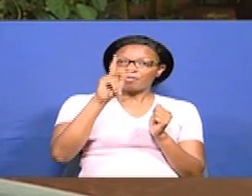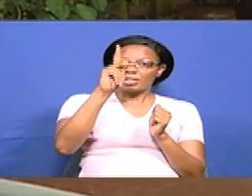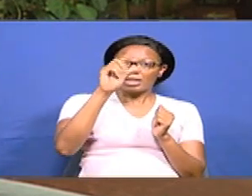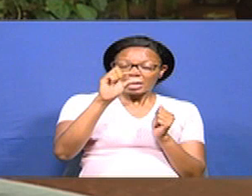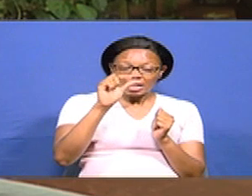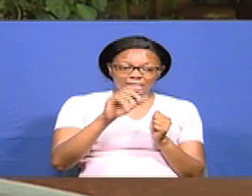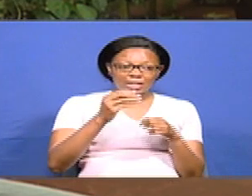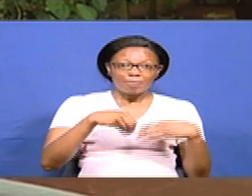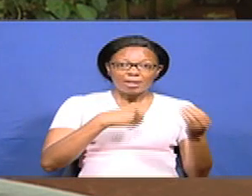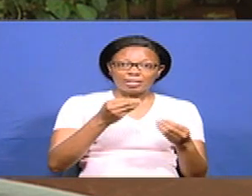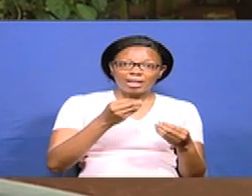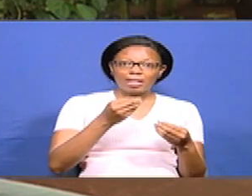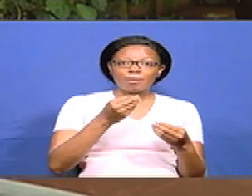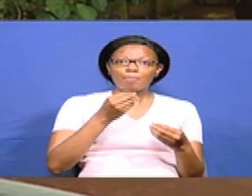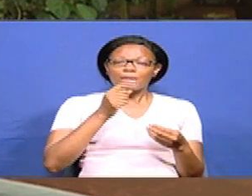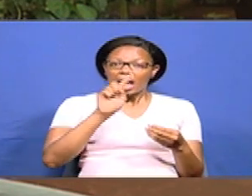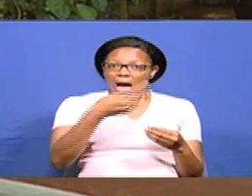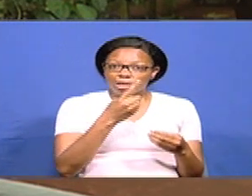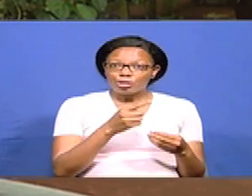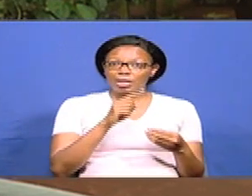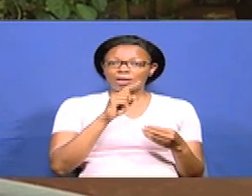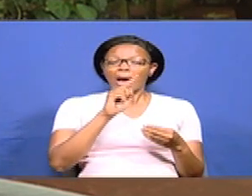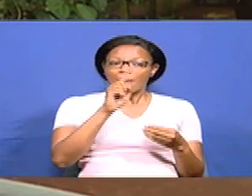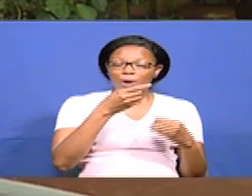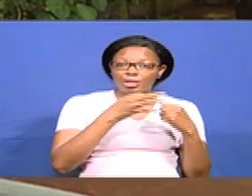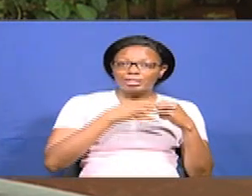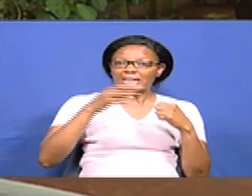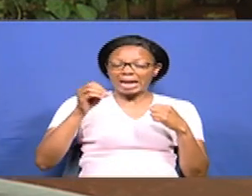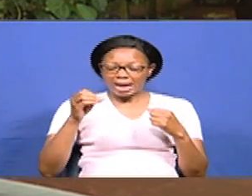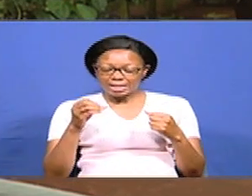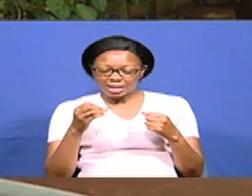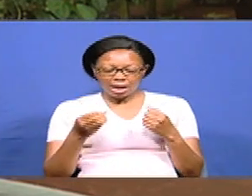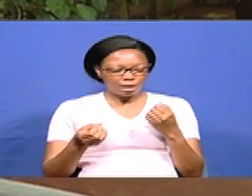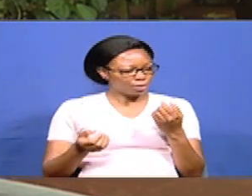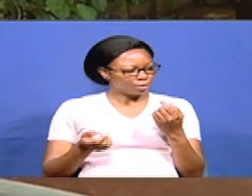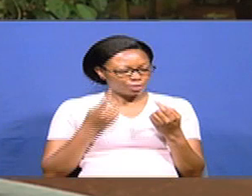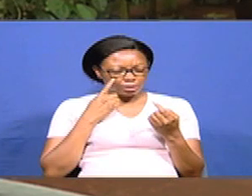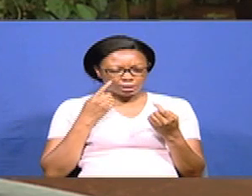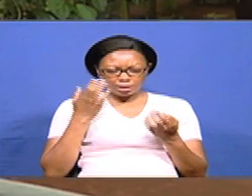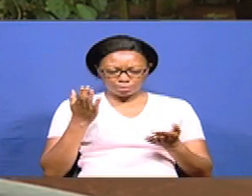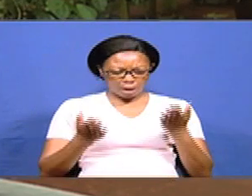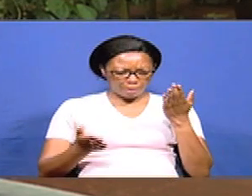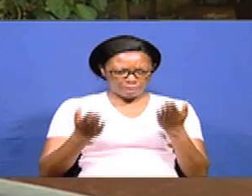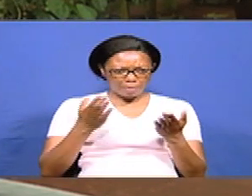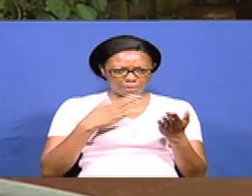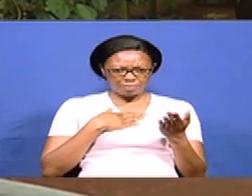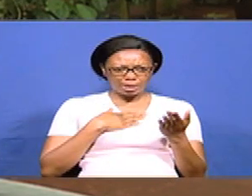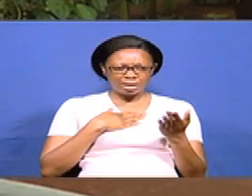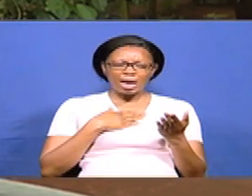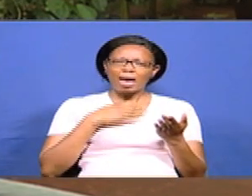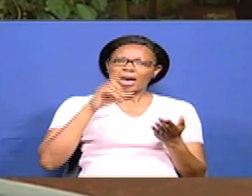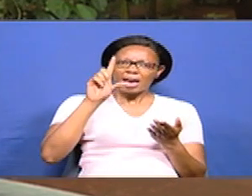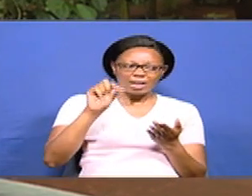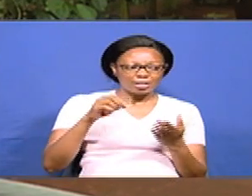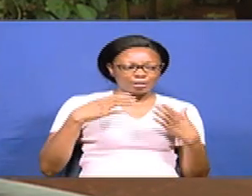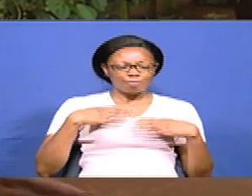Yiko wana huza kama 1,800 na kuenda juu. Asa ukiangale hizi yyo difference ya pricing. Ndho inasaidi ya